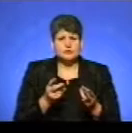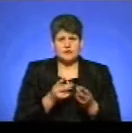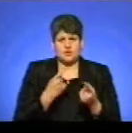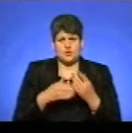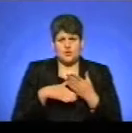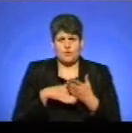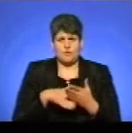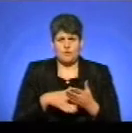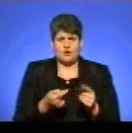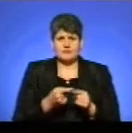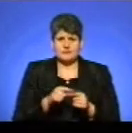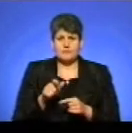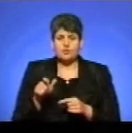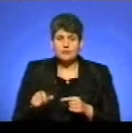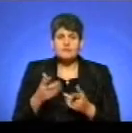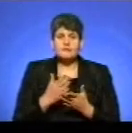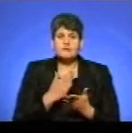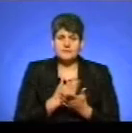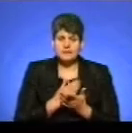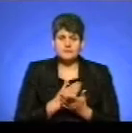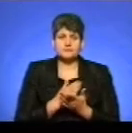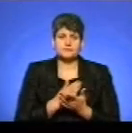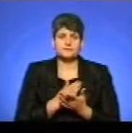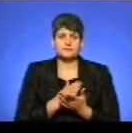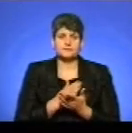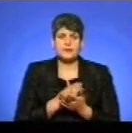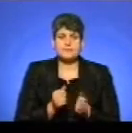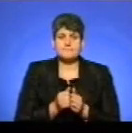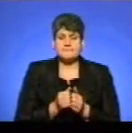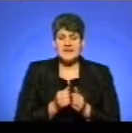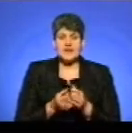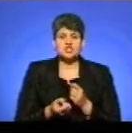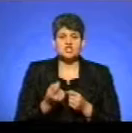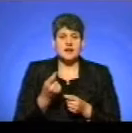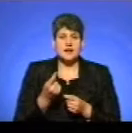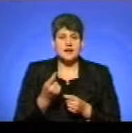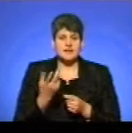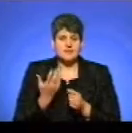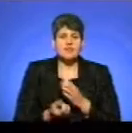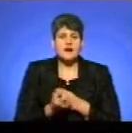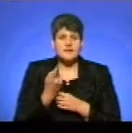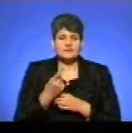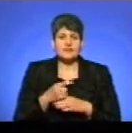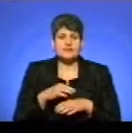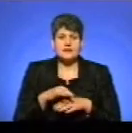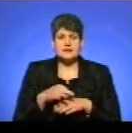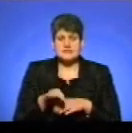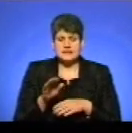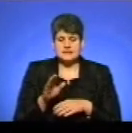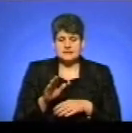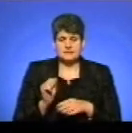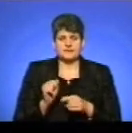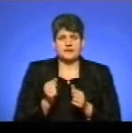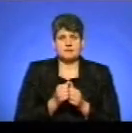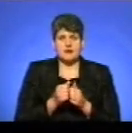оцим людям, які знаходяться біля джерела насилля, біля, в даному